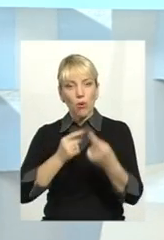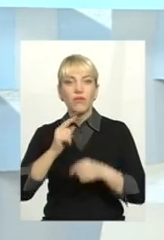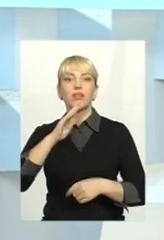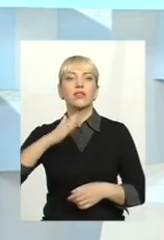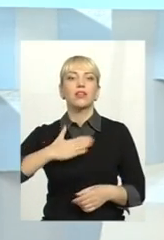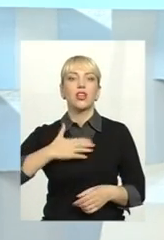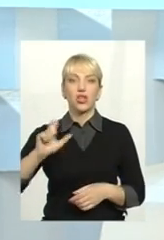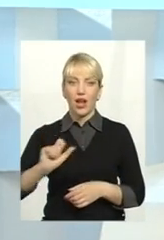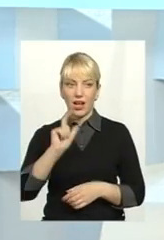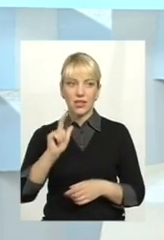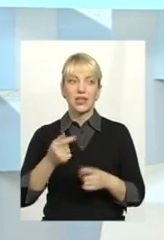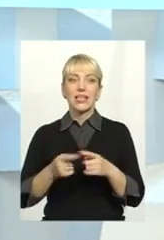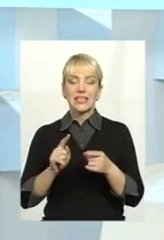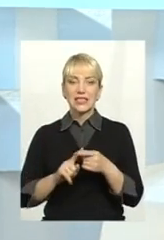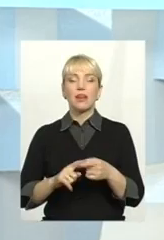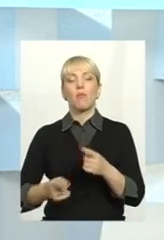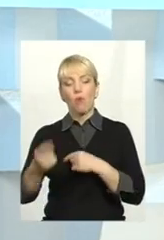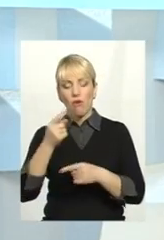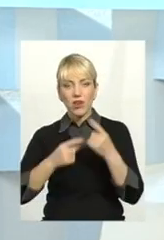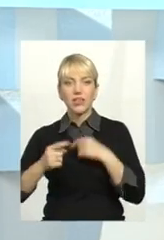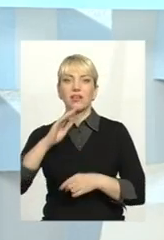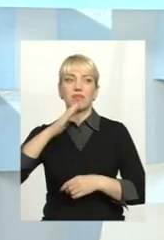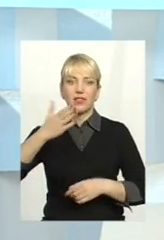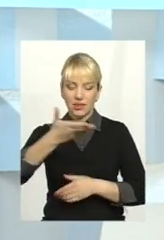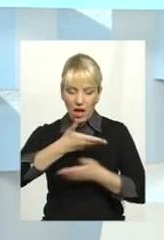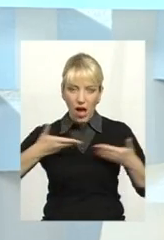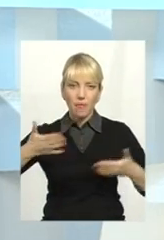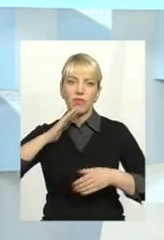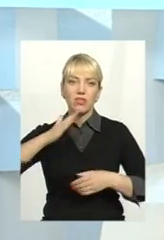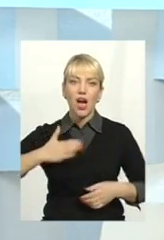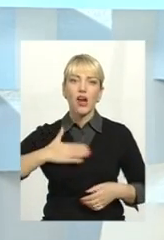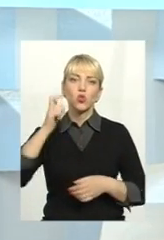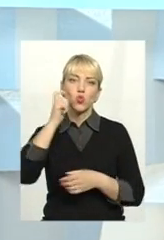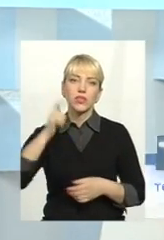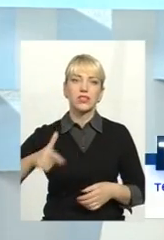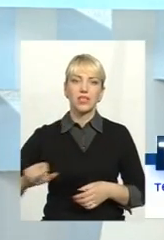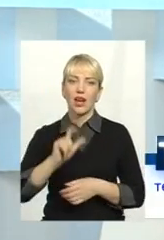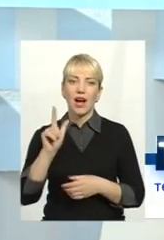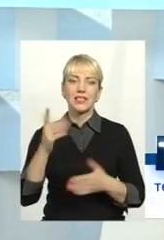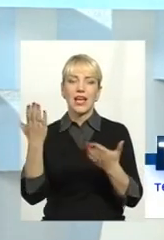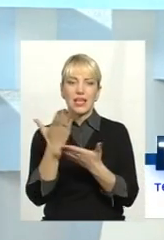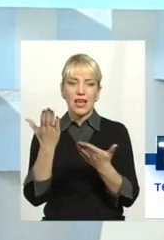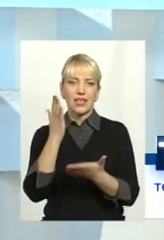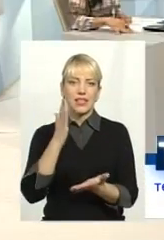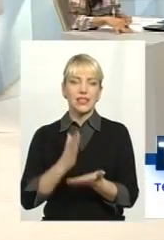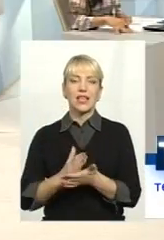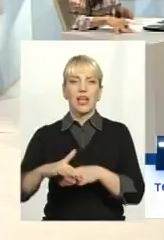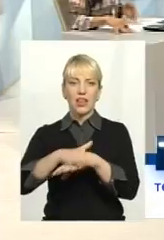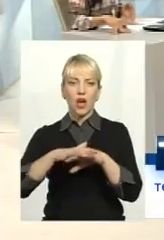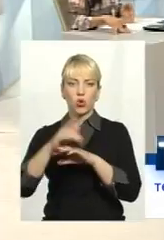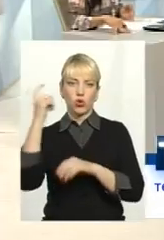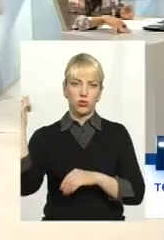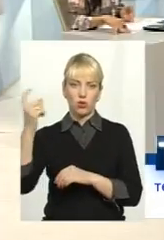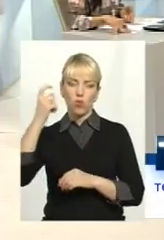в резолюцію форуму записано. Поверніть нам наш український газ, який належить народові Україну. І ми